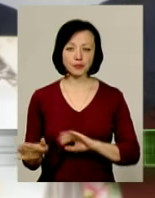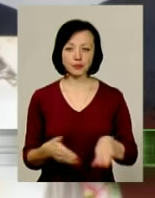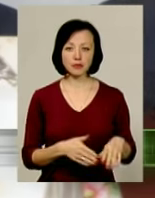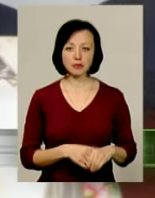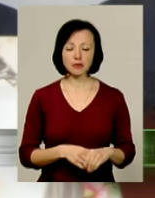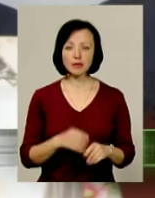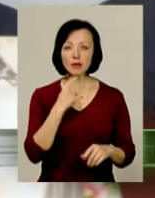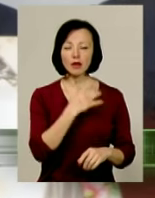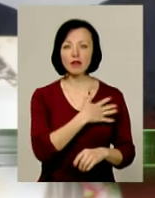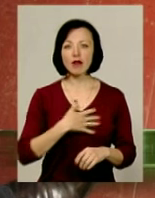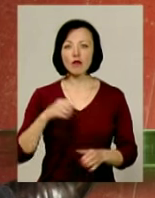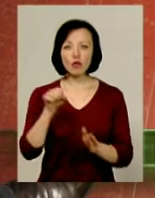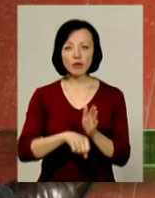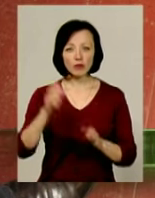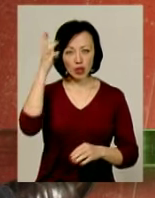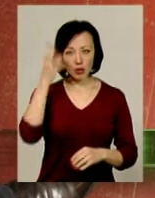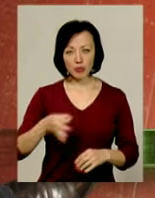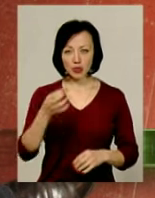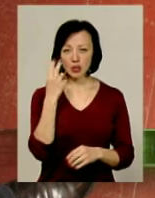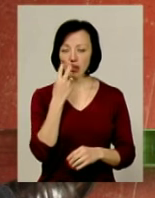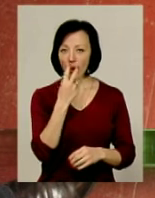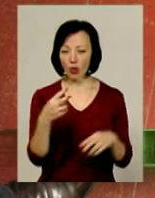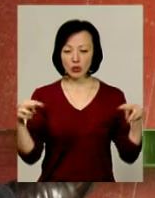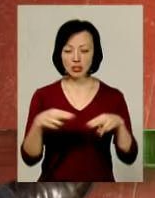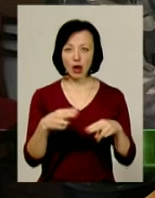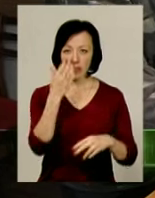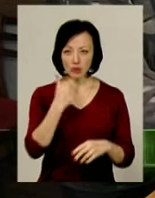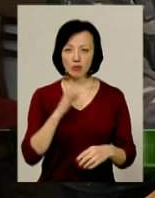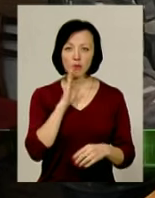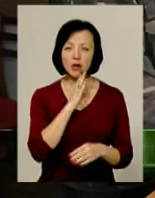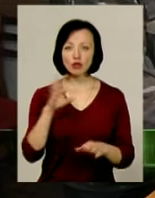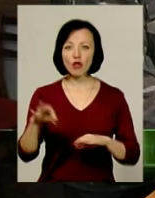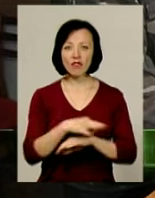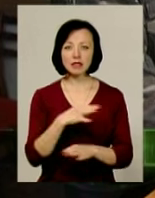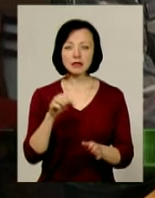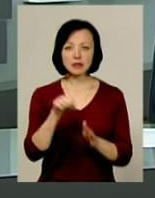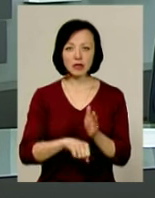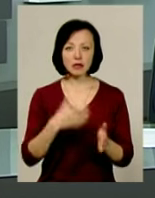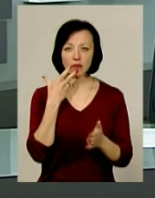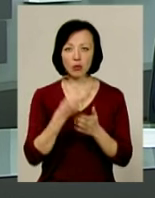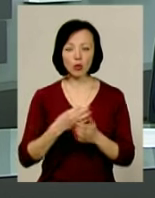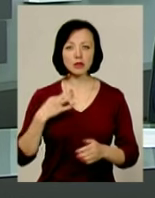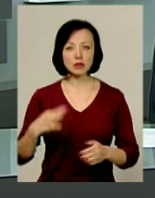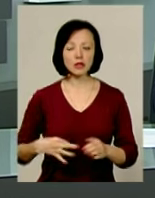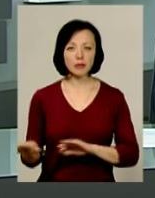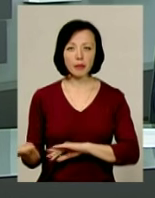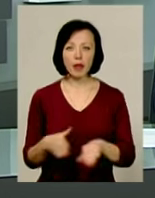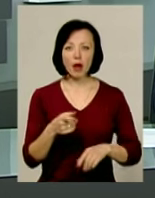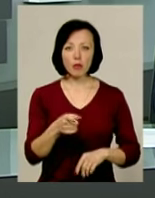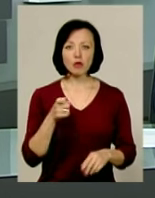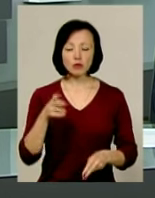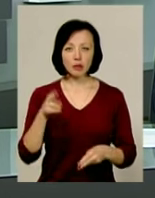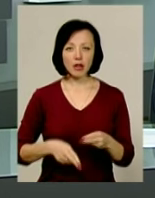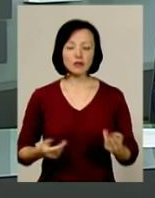Криваве вбивство на Хмельниччині. На очах у паралізованої матері чоловік застрелив сина. Постріл, що